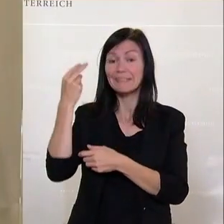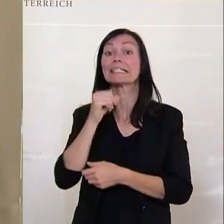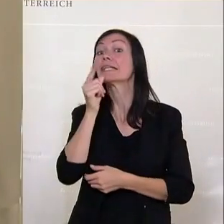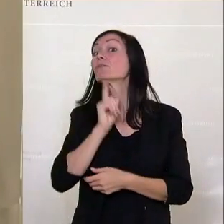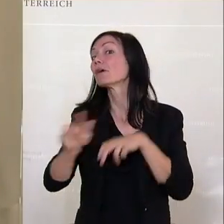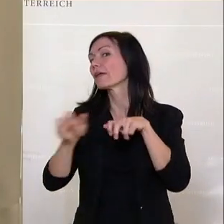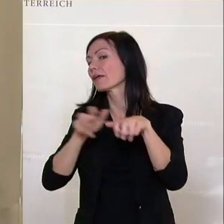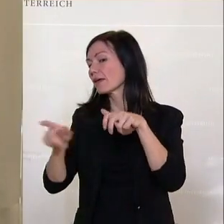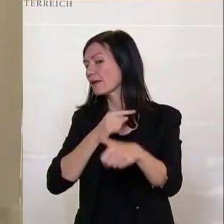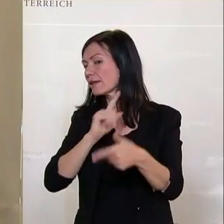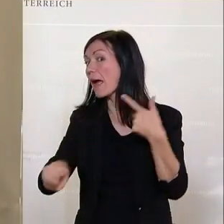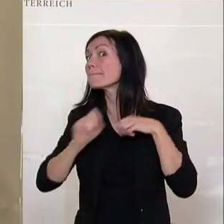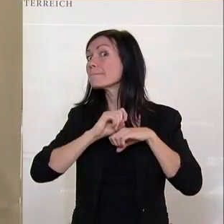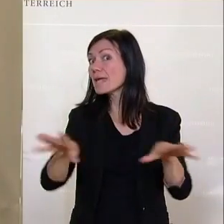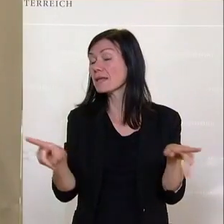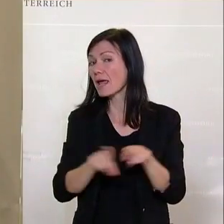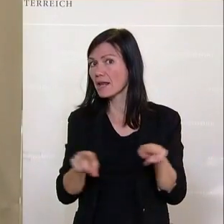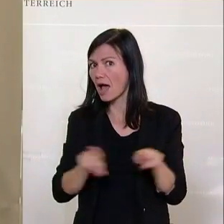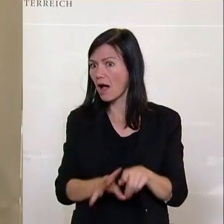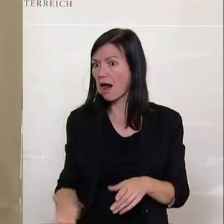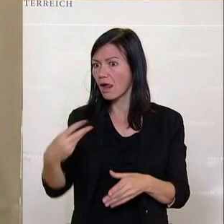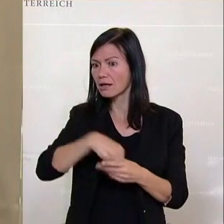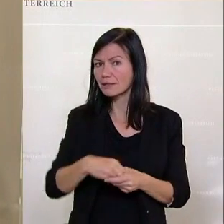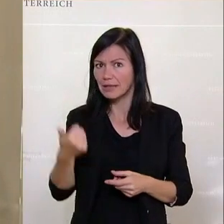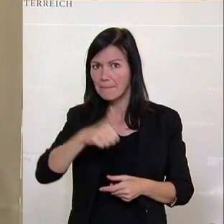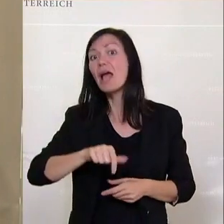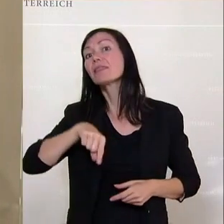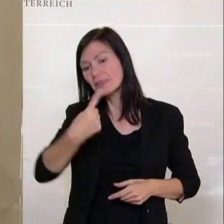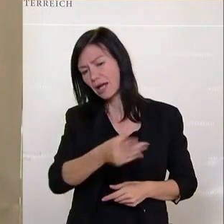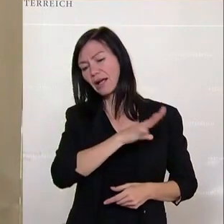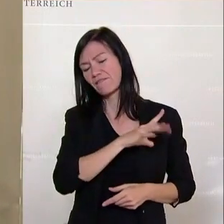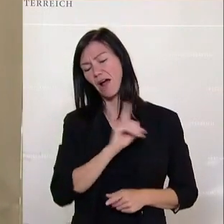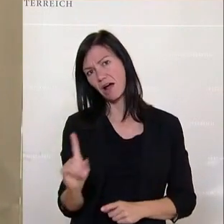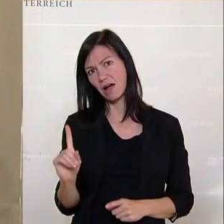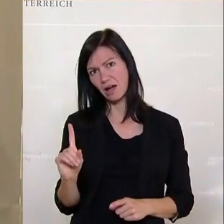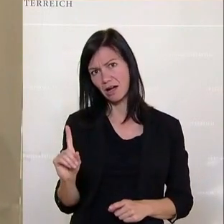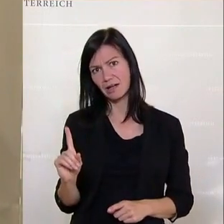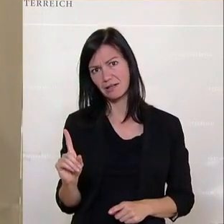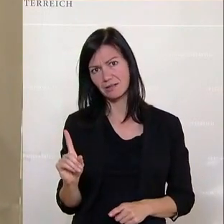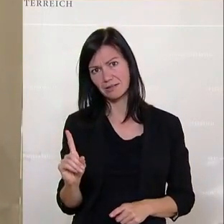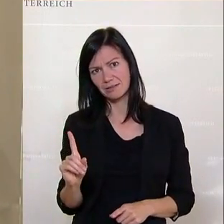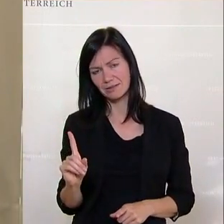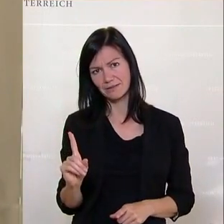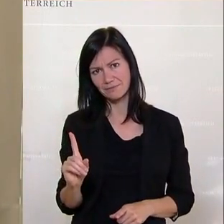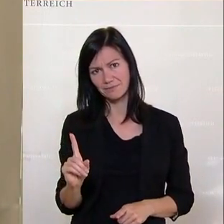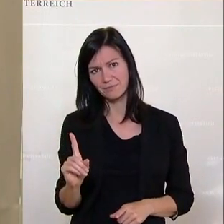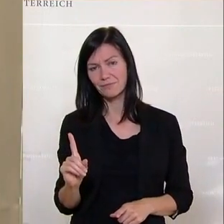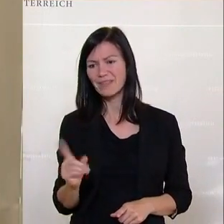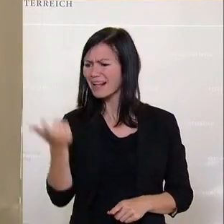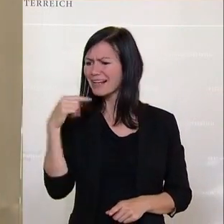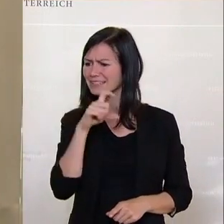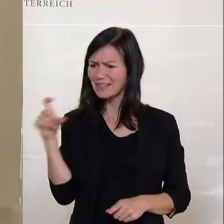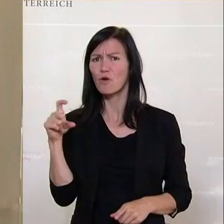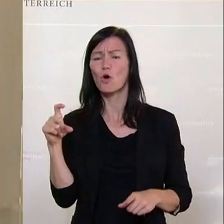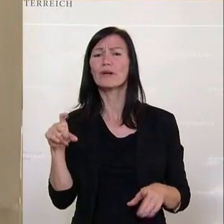Regierung, sondern wenn die Medien da mitspielen, dann wird es gefährlich. Und ein kleines Beispiel noch einmal zu meinem Ausflug letzte Woche